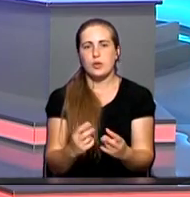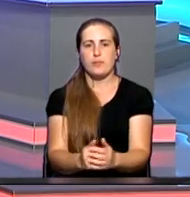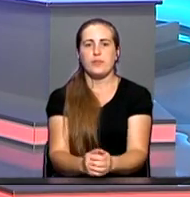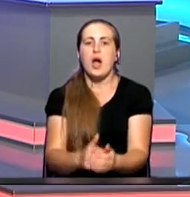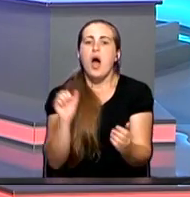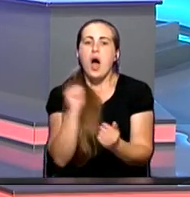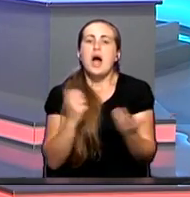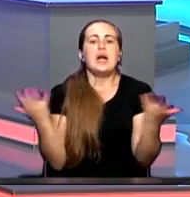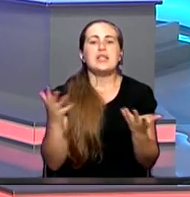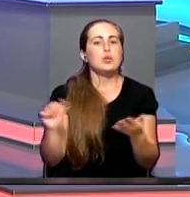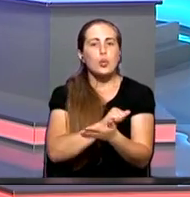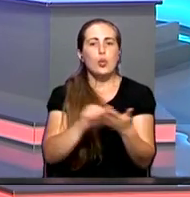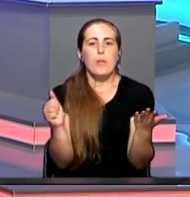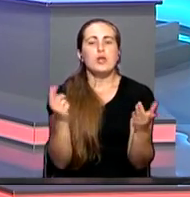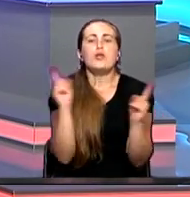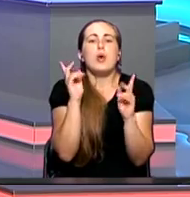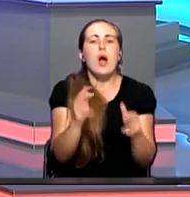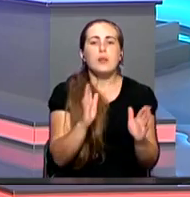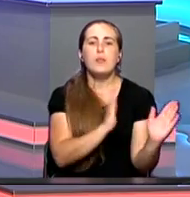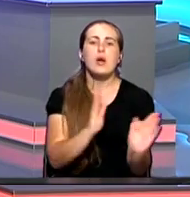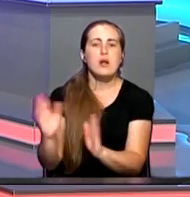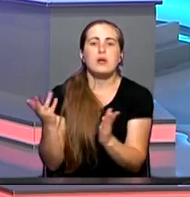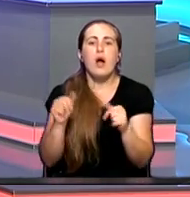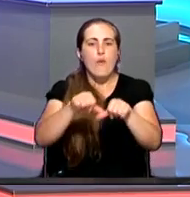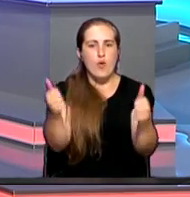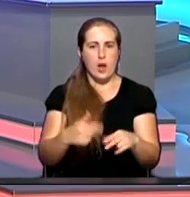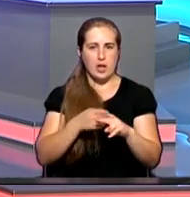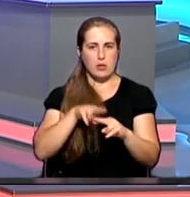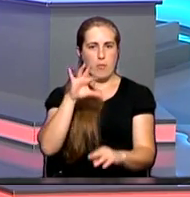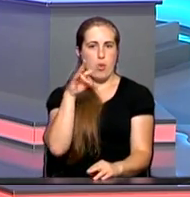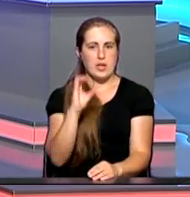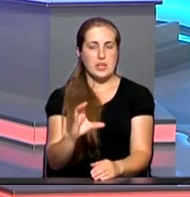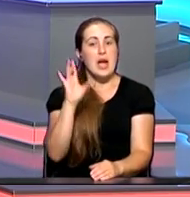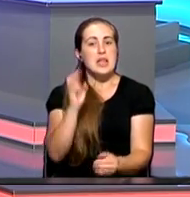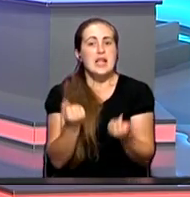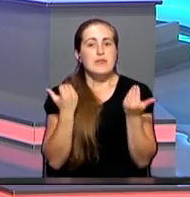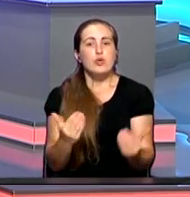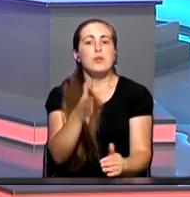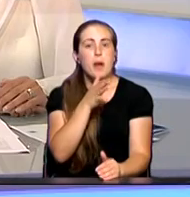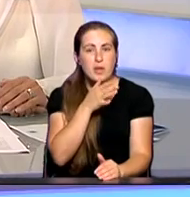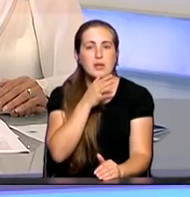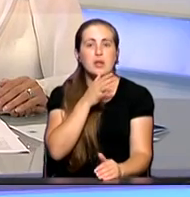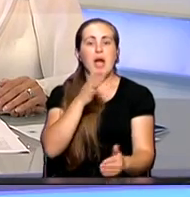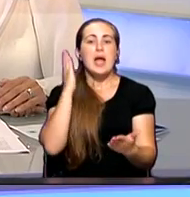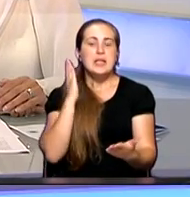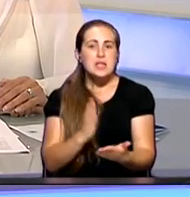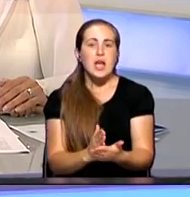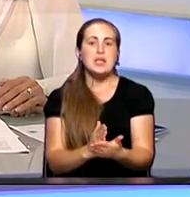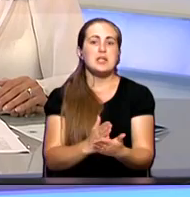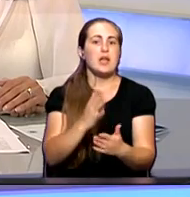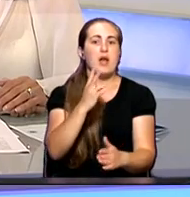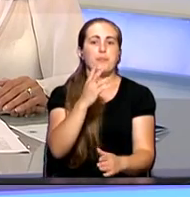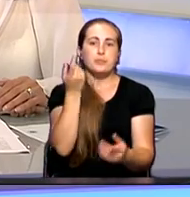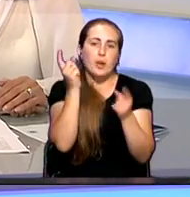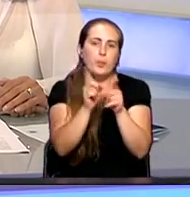А какие документы или какая же процедура тогда оформления этого полиса? На сегодняшний момент существует немного